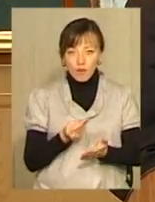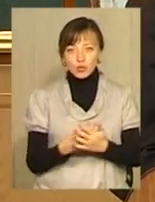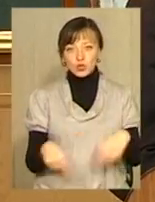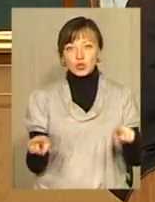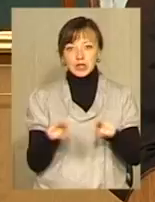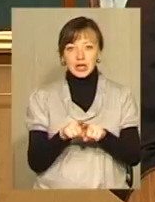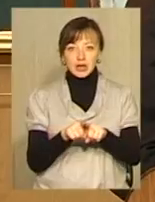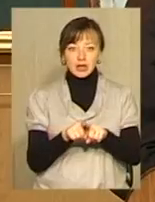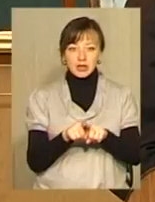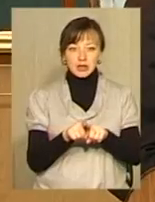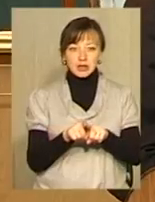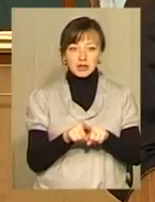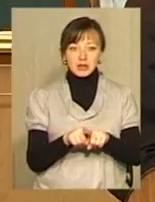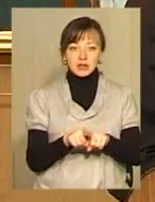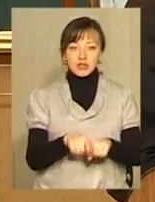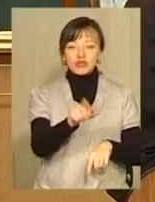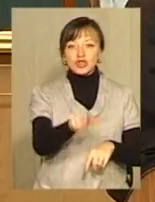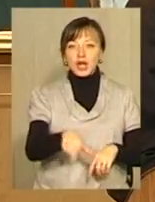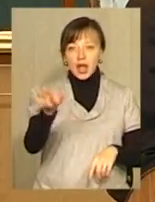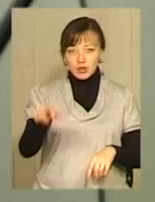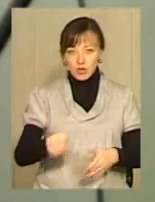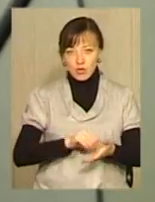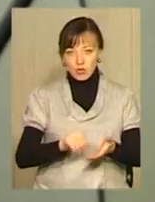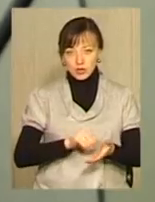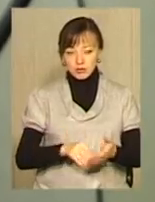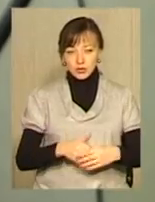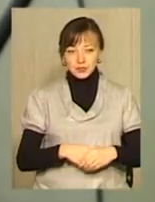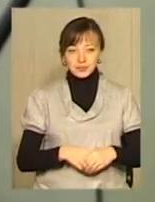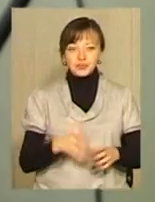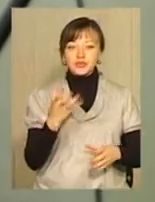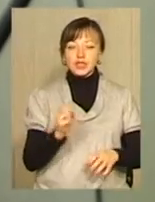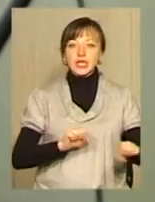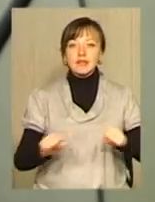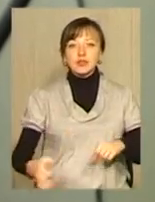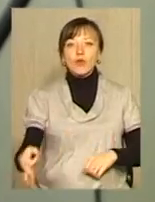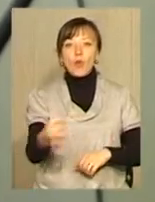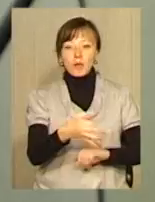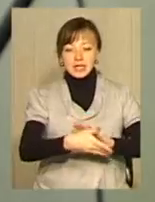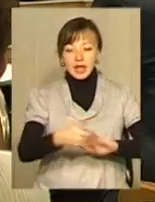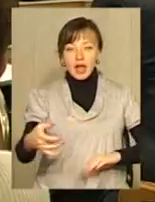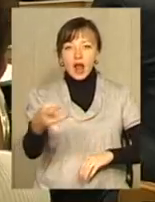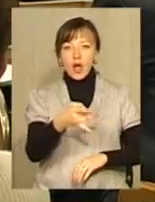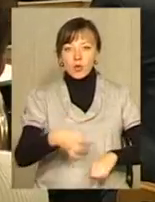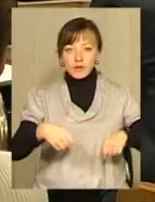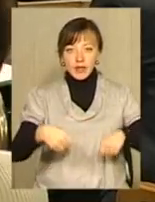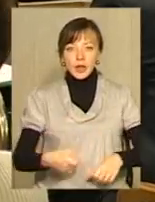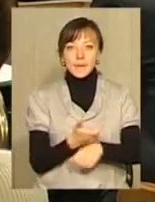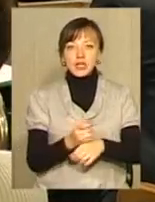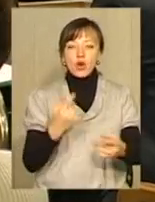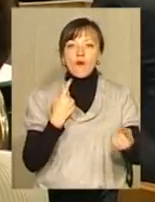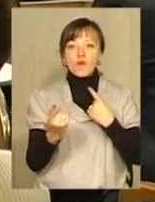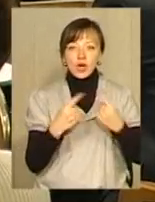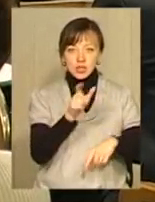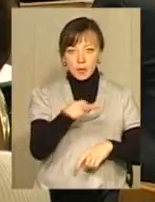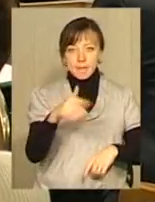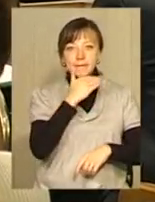і будемо говорити штатного розпису, який є. А ще керівництво області закликає районних очільників більше говорити з людьми, бо